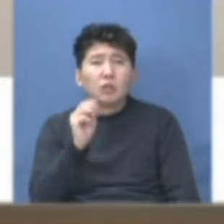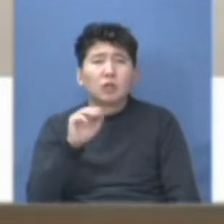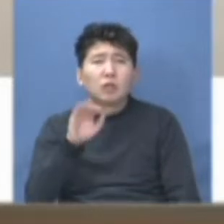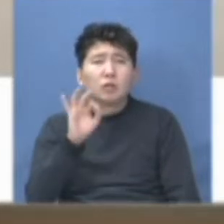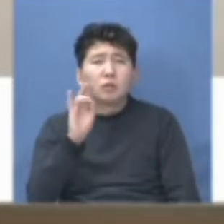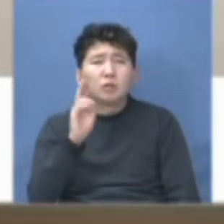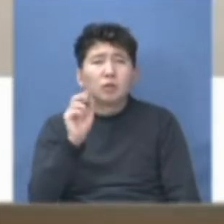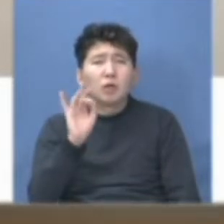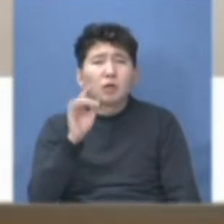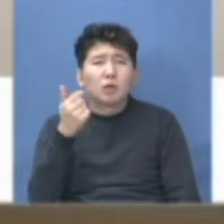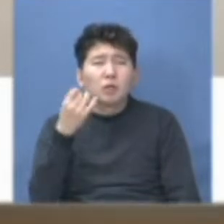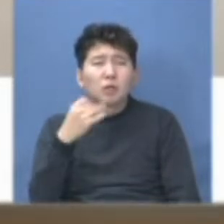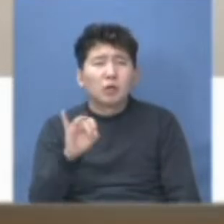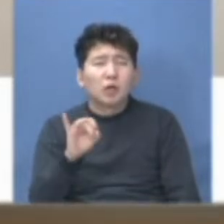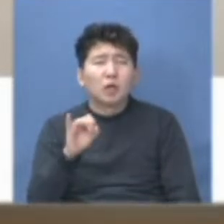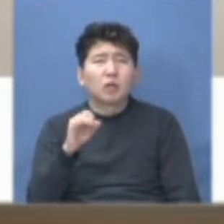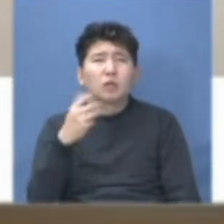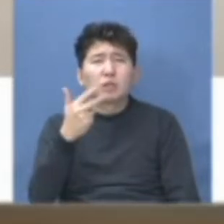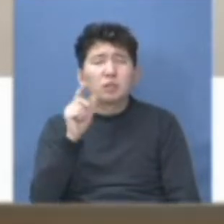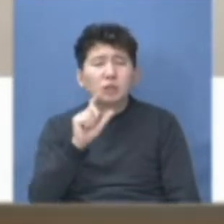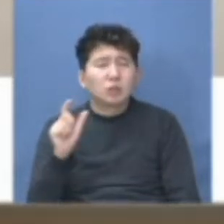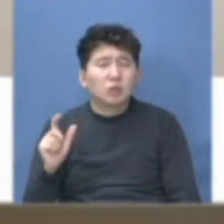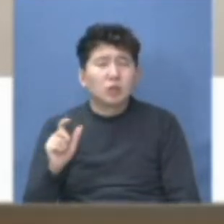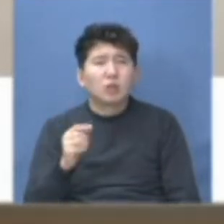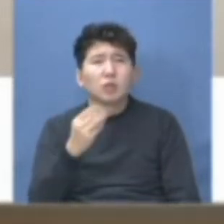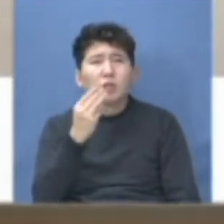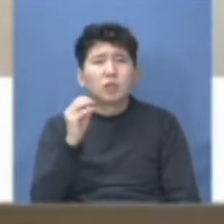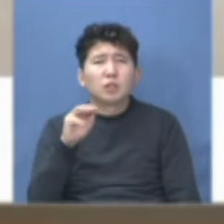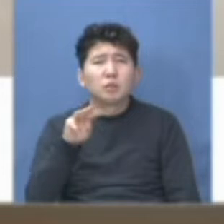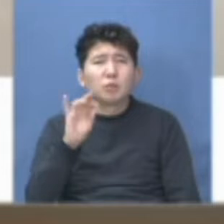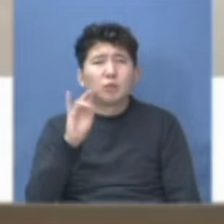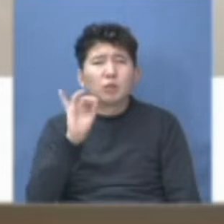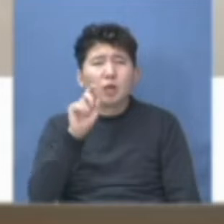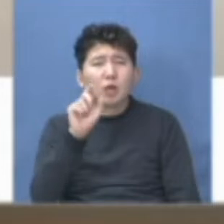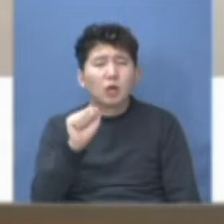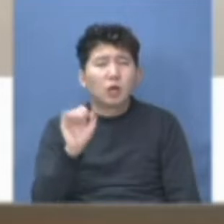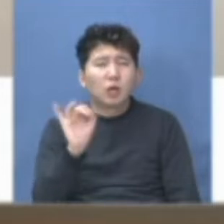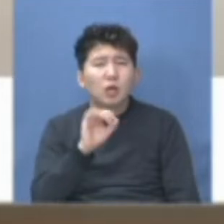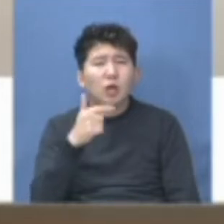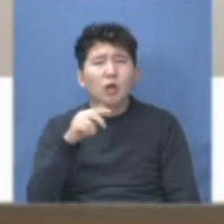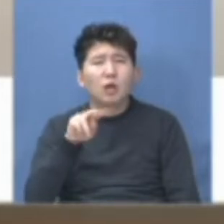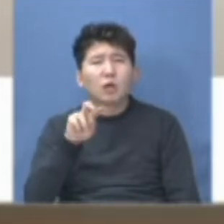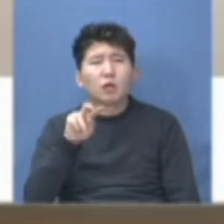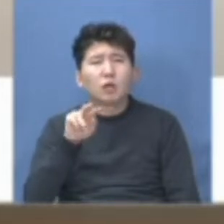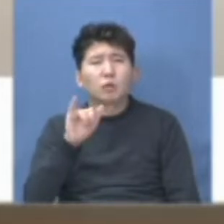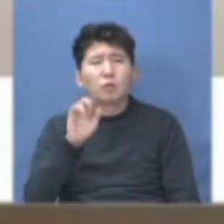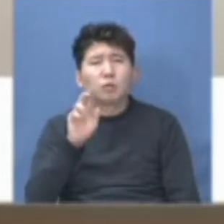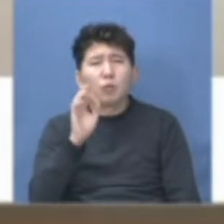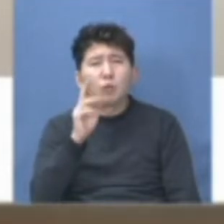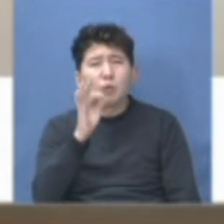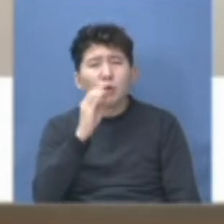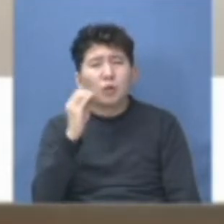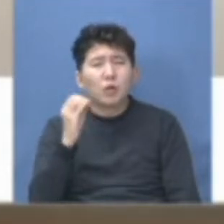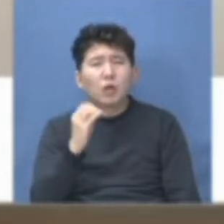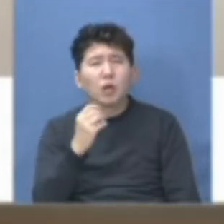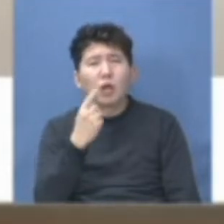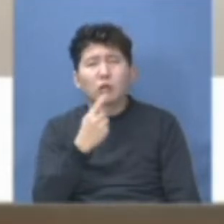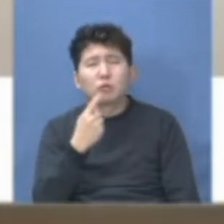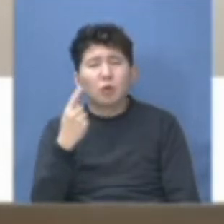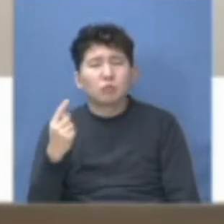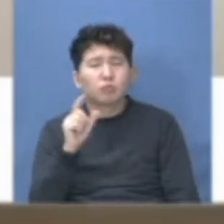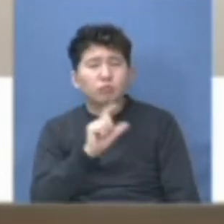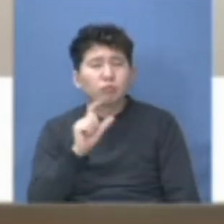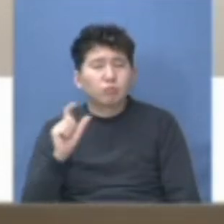Шыманай ға және Губол ғаяудандарында 1 адамнан көржімді. Көміртегі тұтығынан уланып-задап шеккендерін саны 3-4 есеге